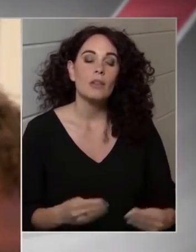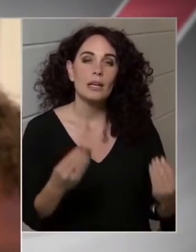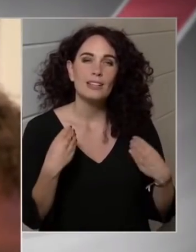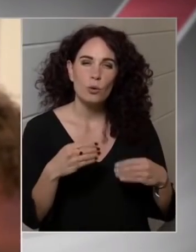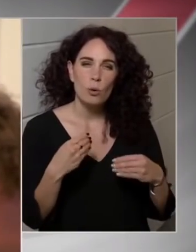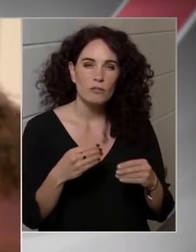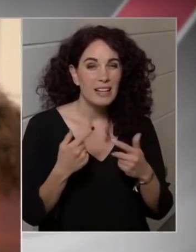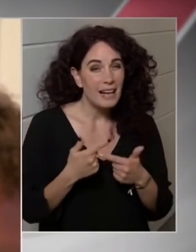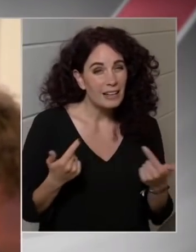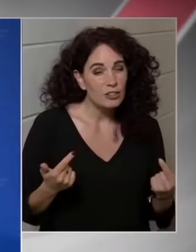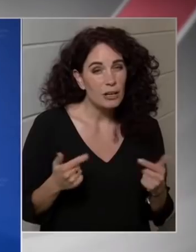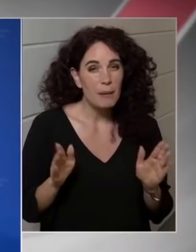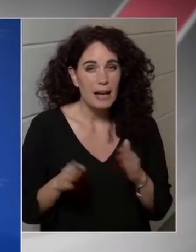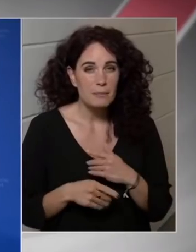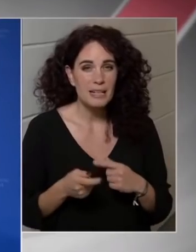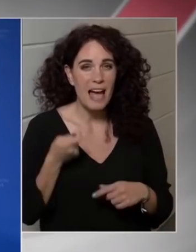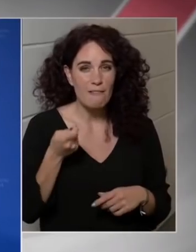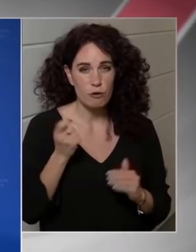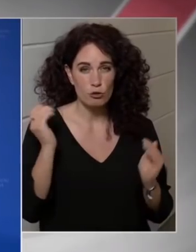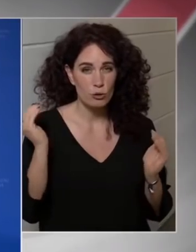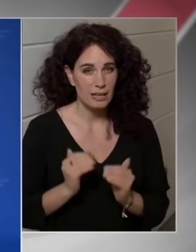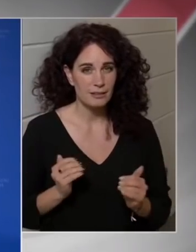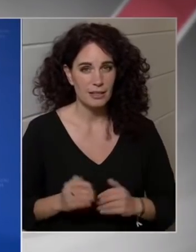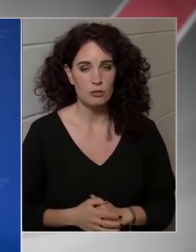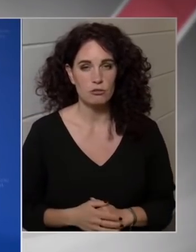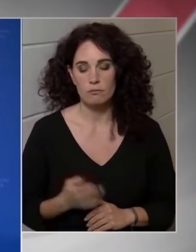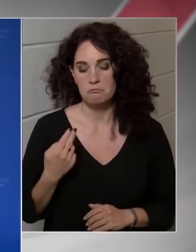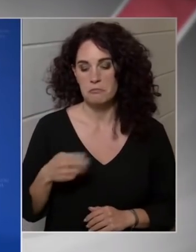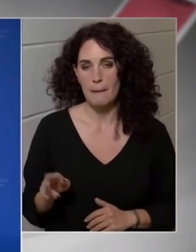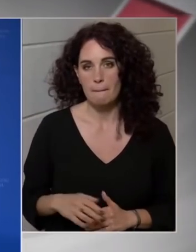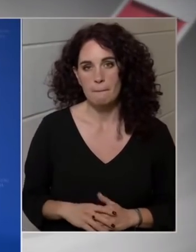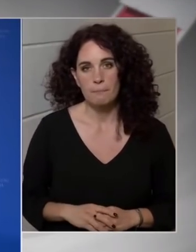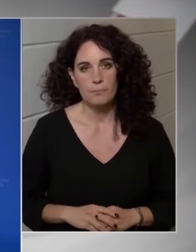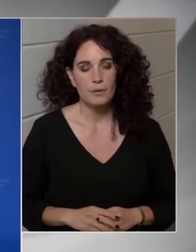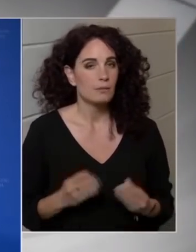bármilyen álfacsökkentést? Nem. Miért nem?